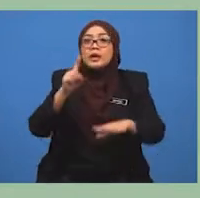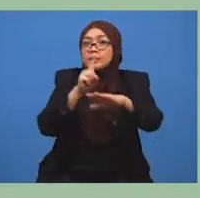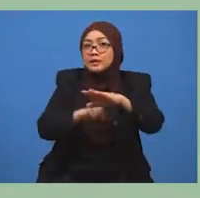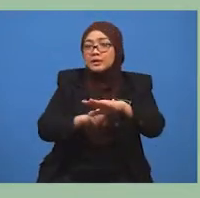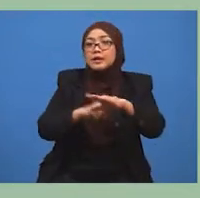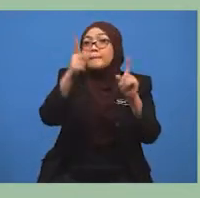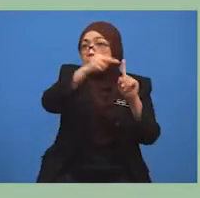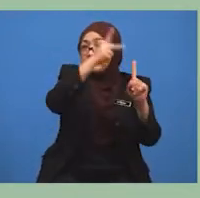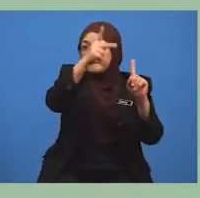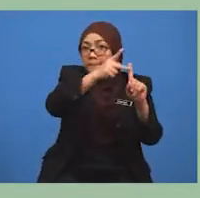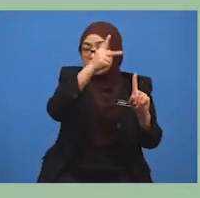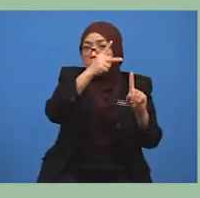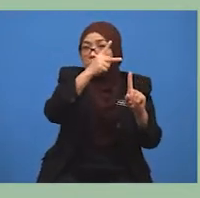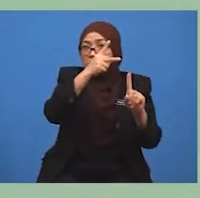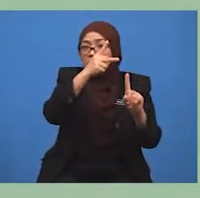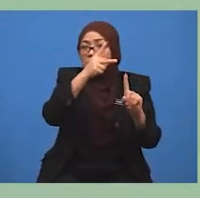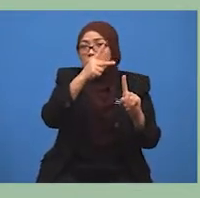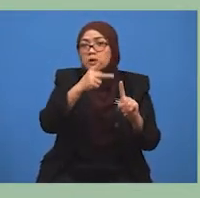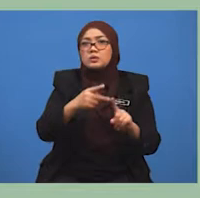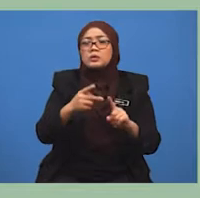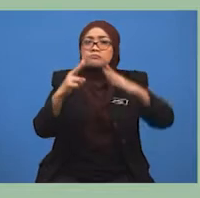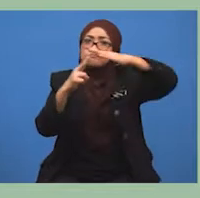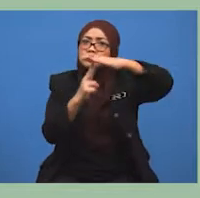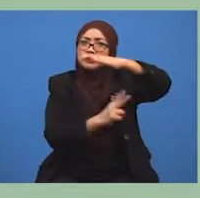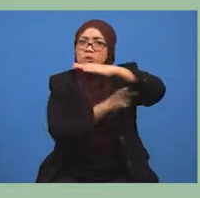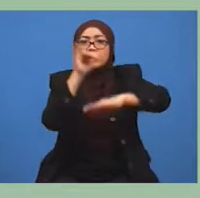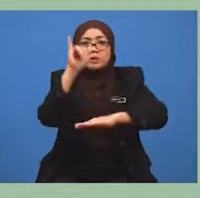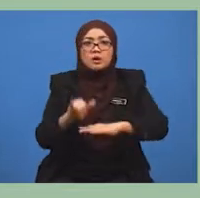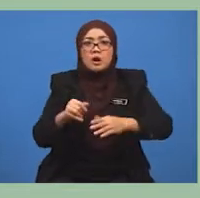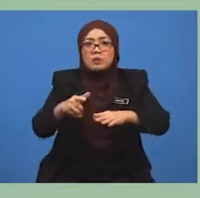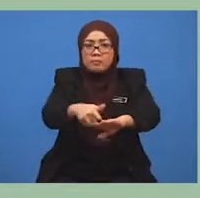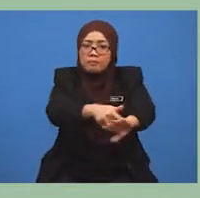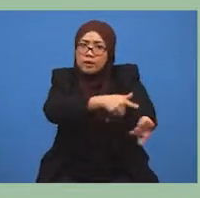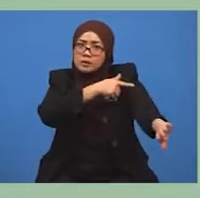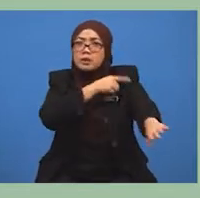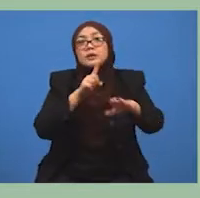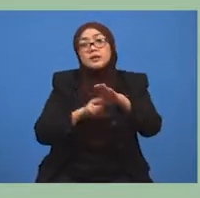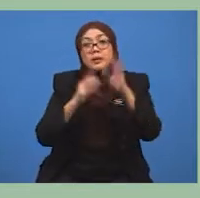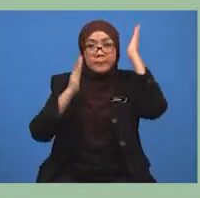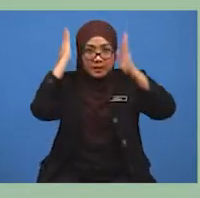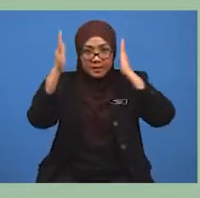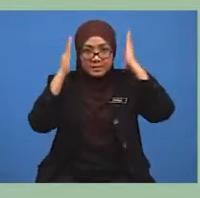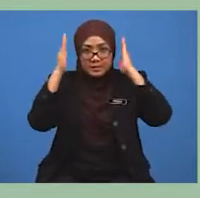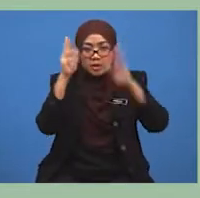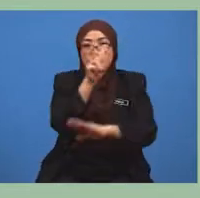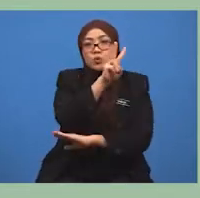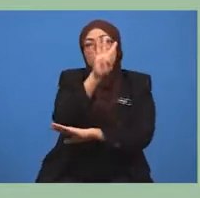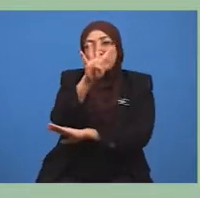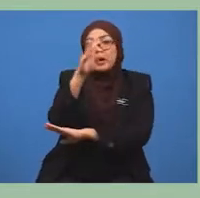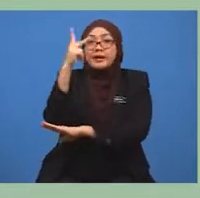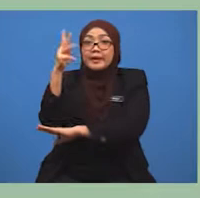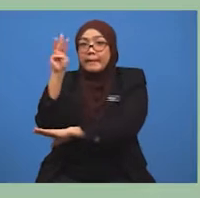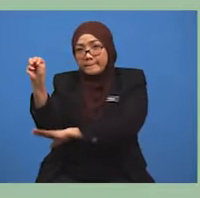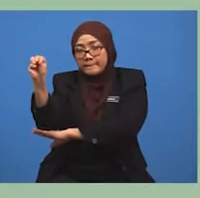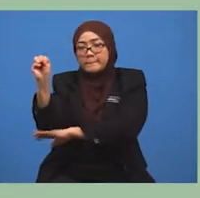Syah di Pulau Pinang yang merupakan jambatan terpanjang di Malaysia, 24 km.